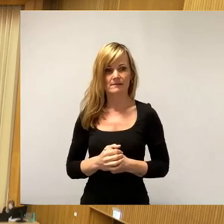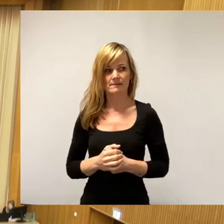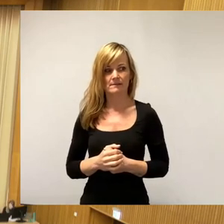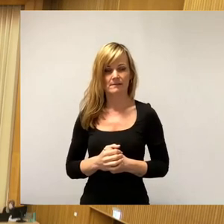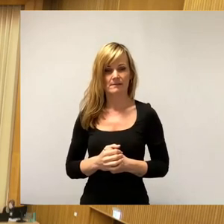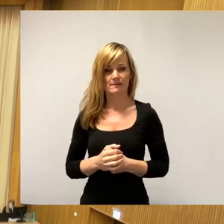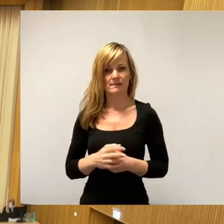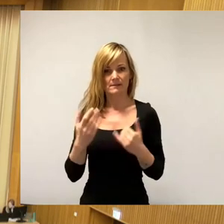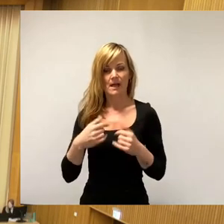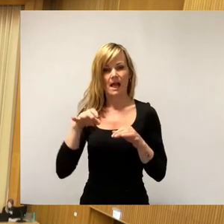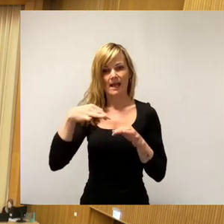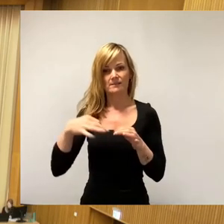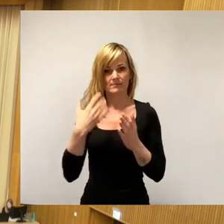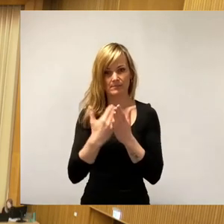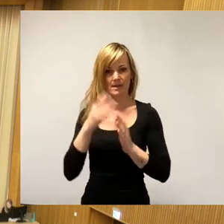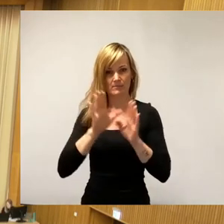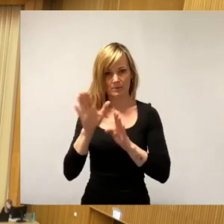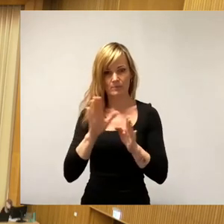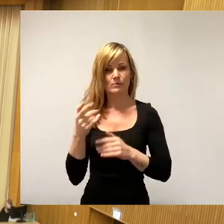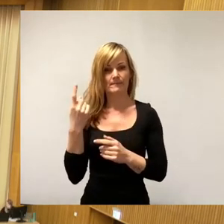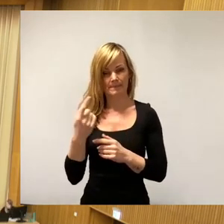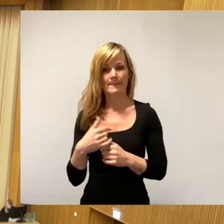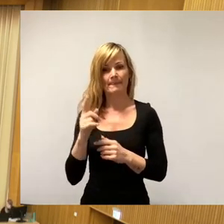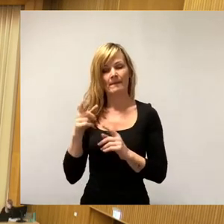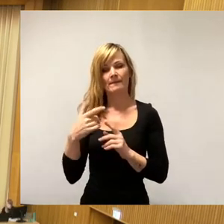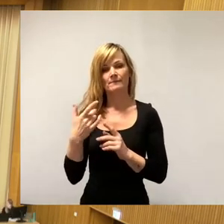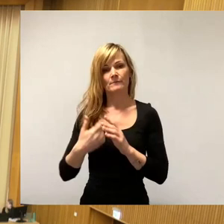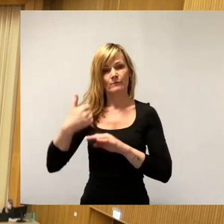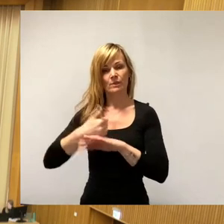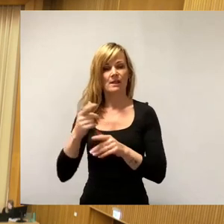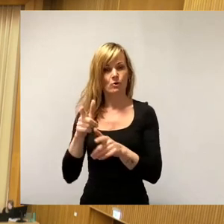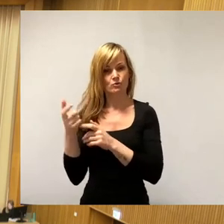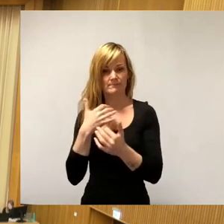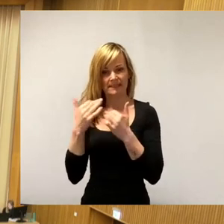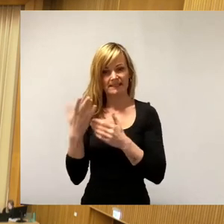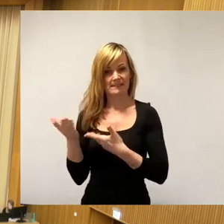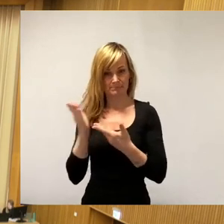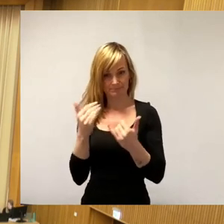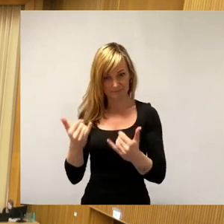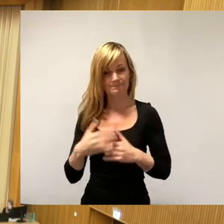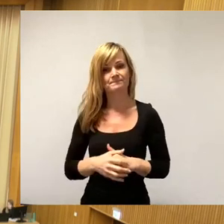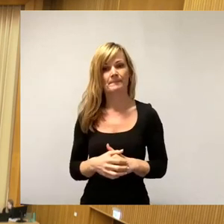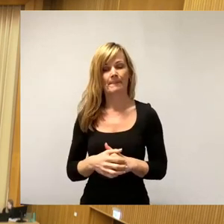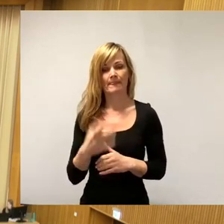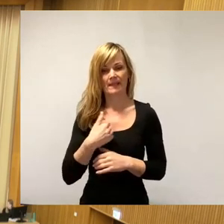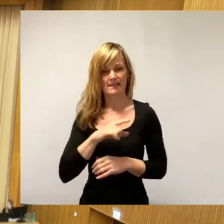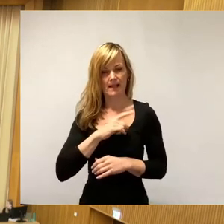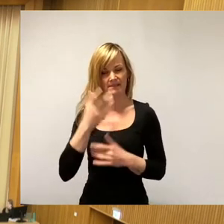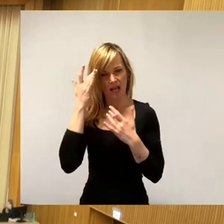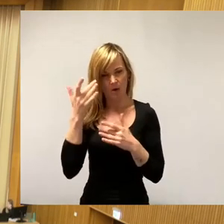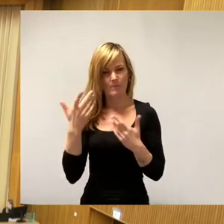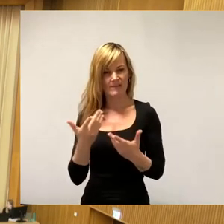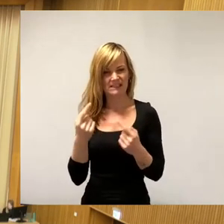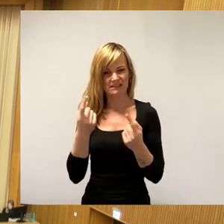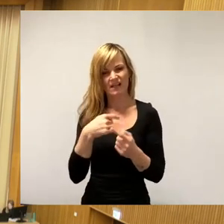Ausschussberichtes zur Abstimmung stellen. Ich würde mir mal erlauben, dass alle Punkte einzeln